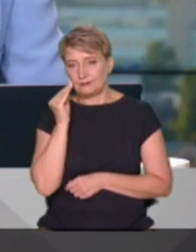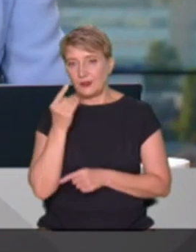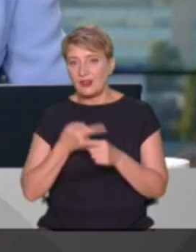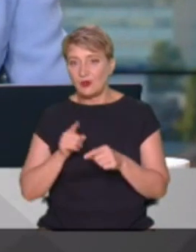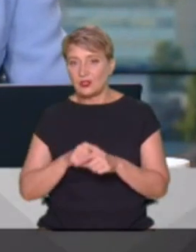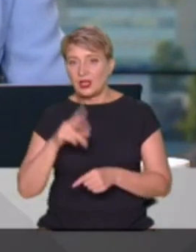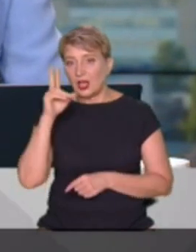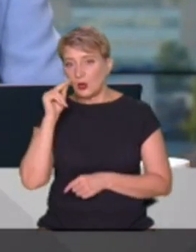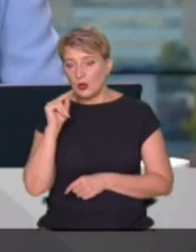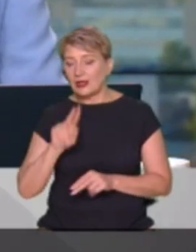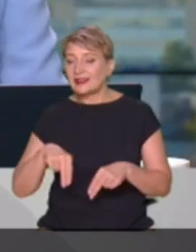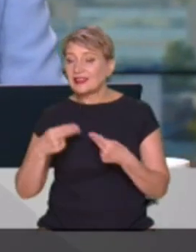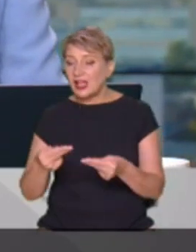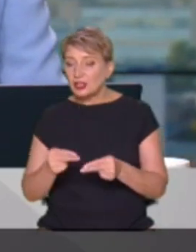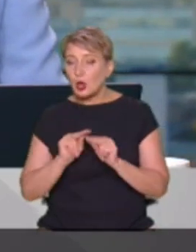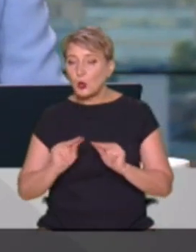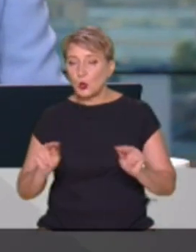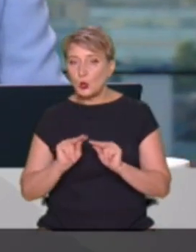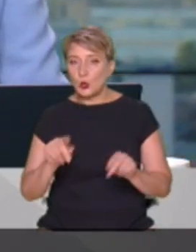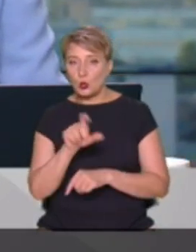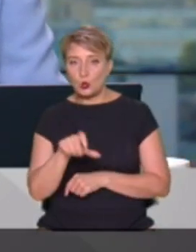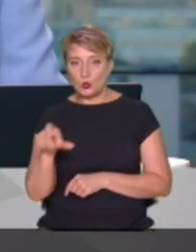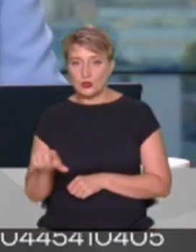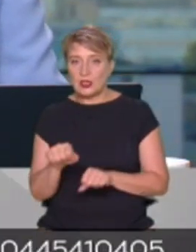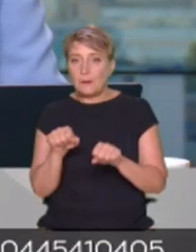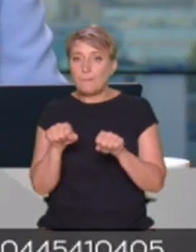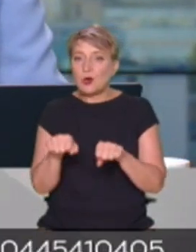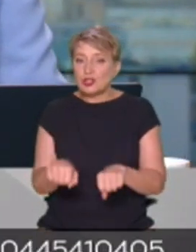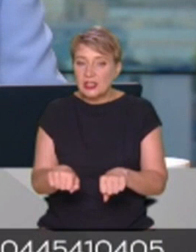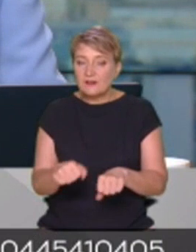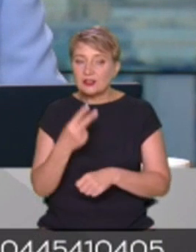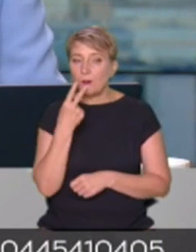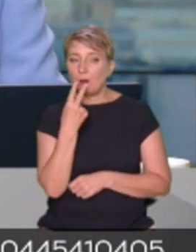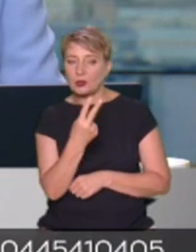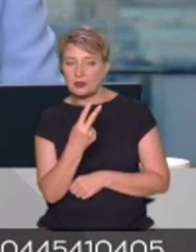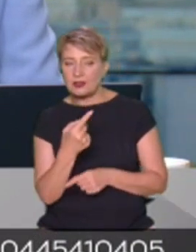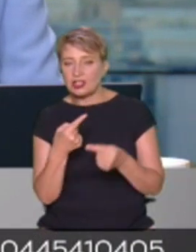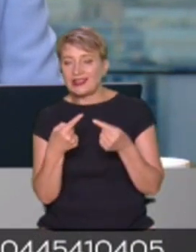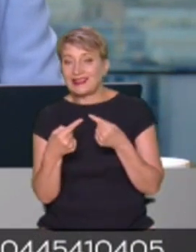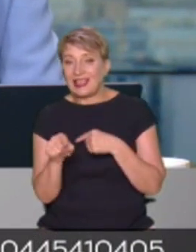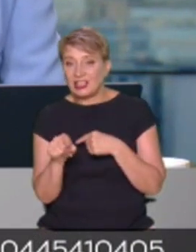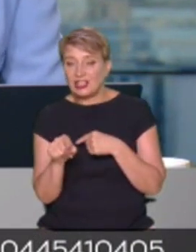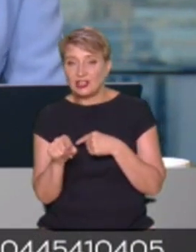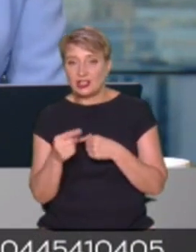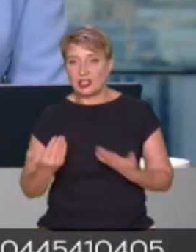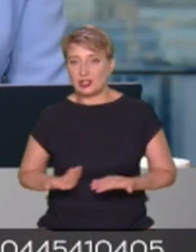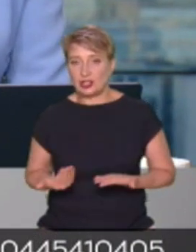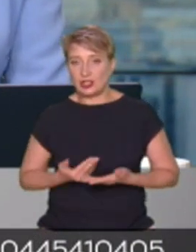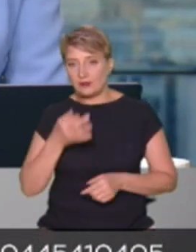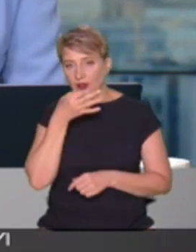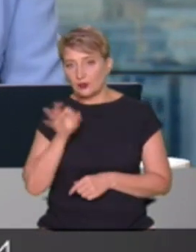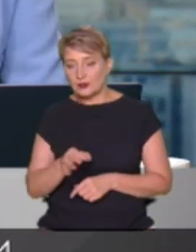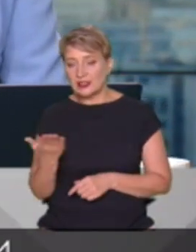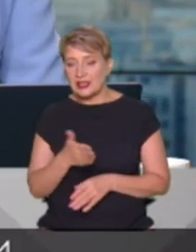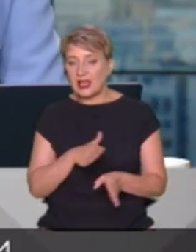учням можливість подивитися на життя під іншим кутом, з іншого життєвого досвіду, який реалізується, власне, в